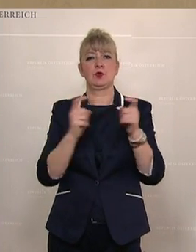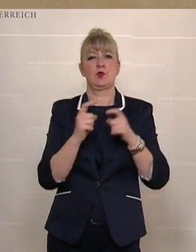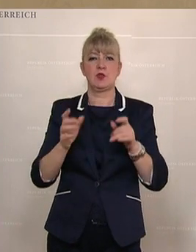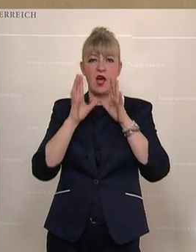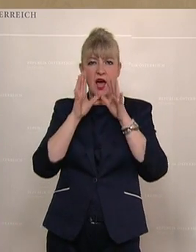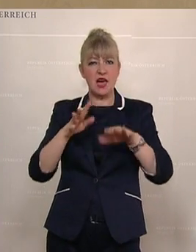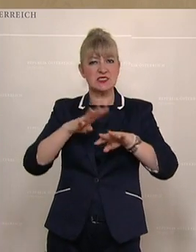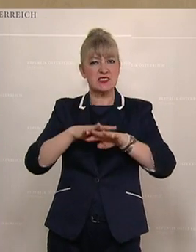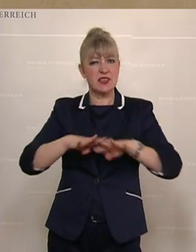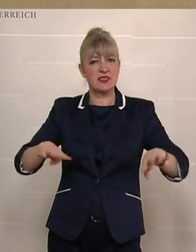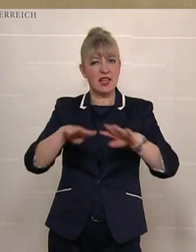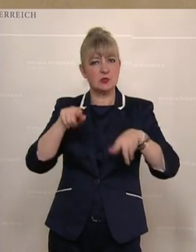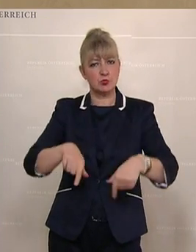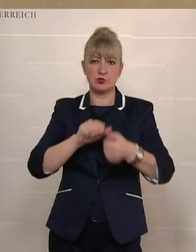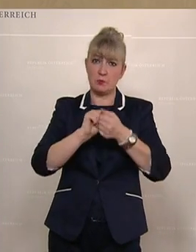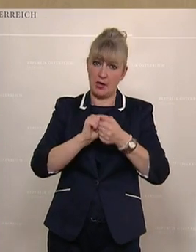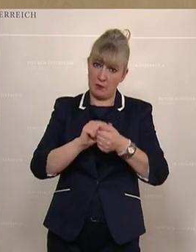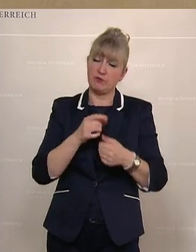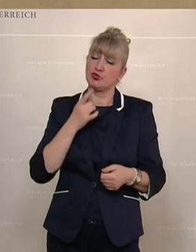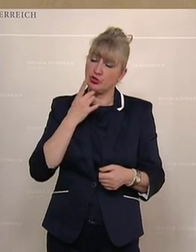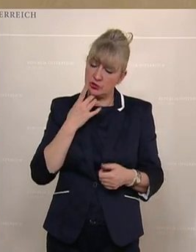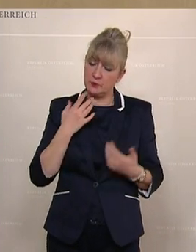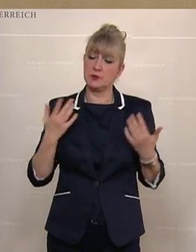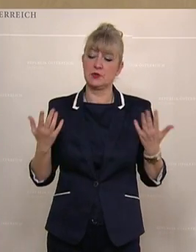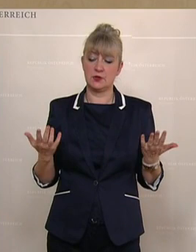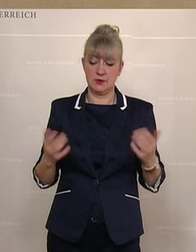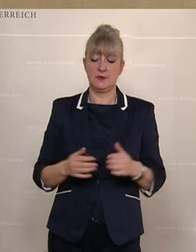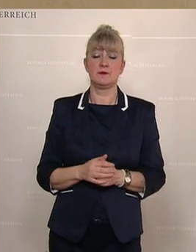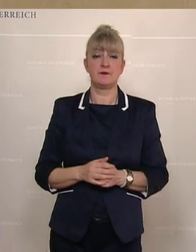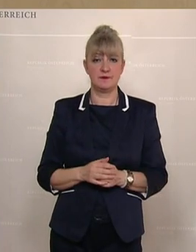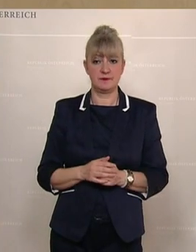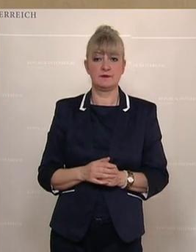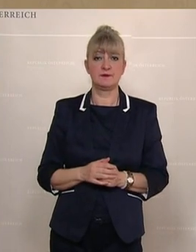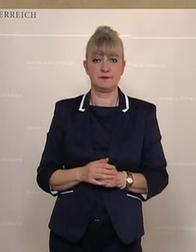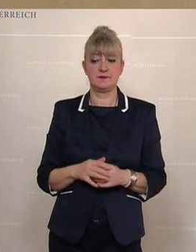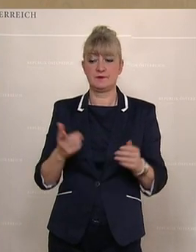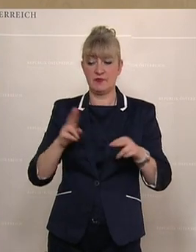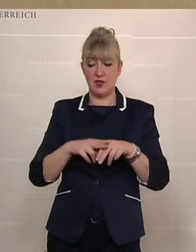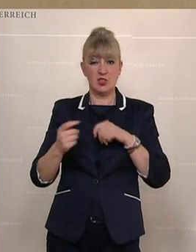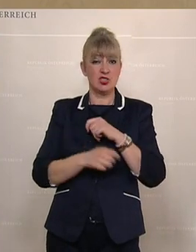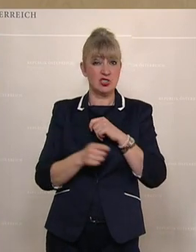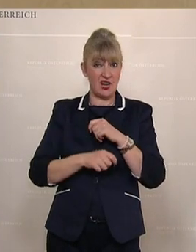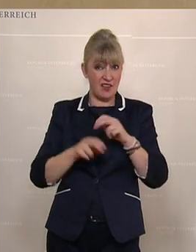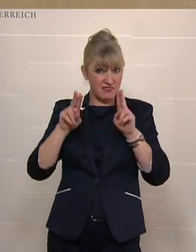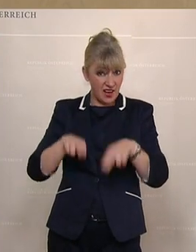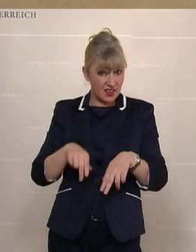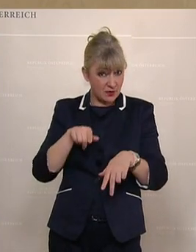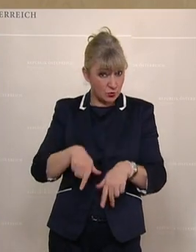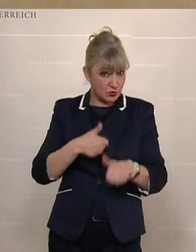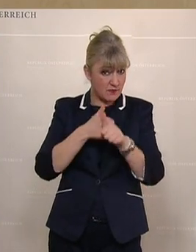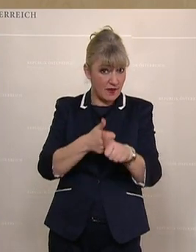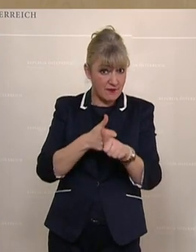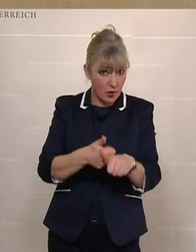im Netz zu bekämpfen. Zu Recht. Und in dem Teil, wo es nämlich strafrechtlich zu verfolgen wäre,